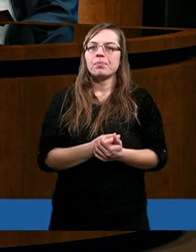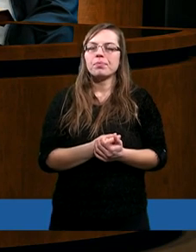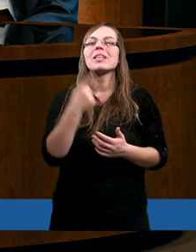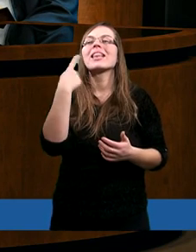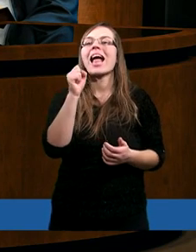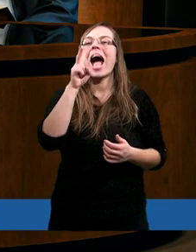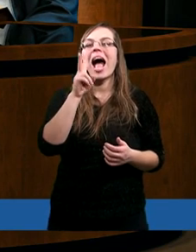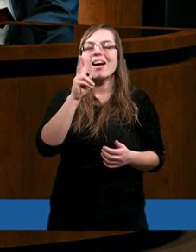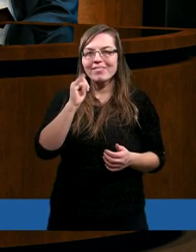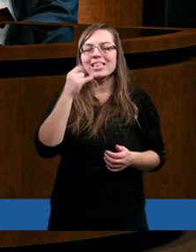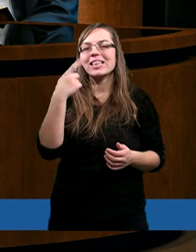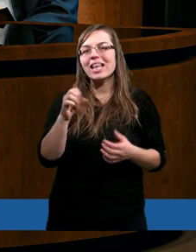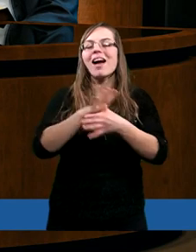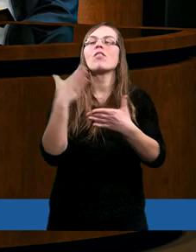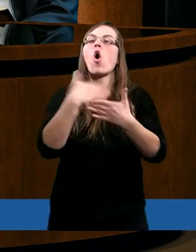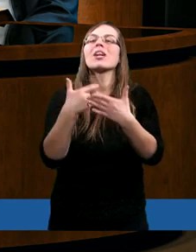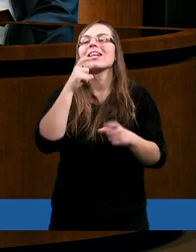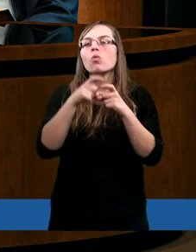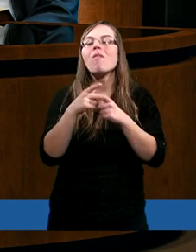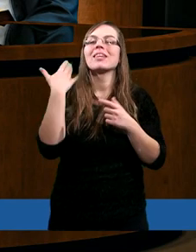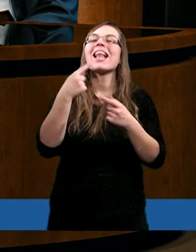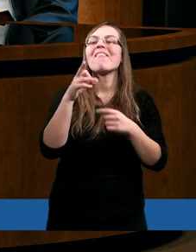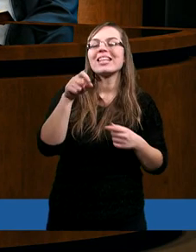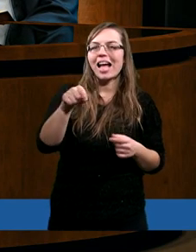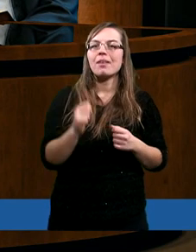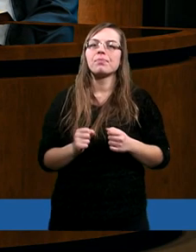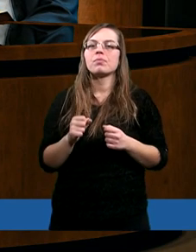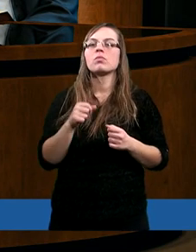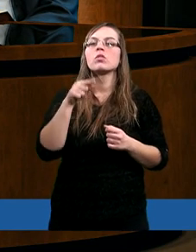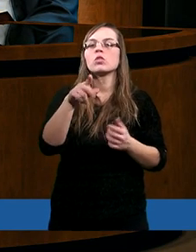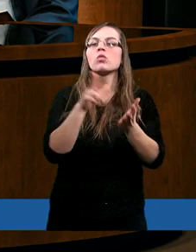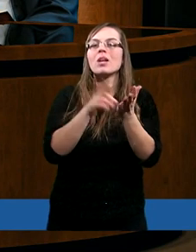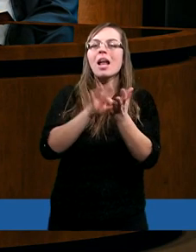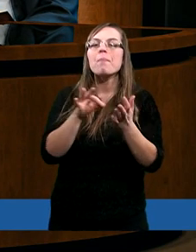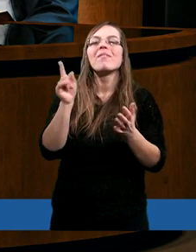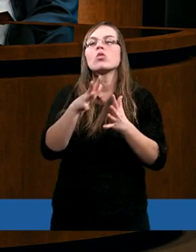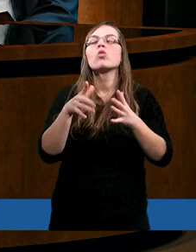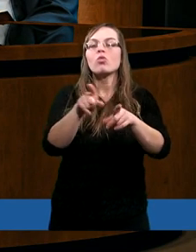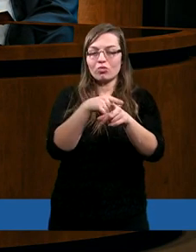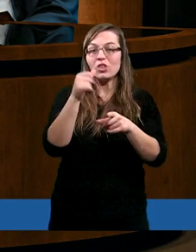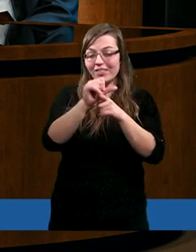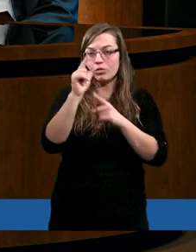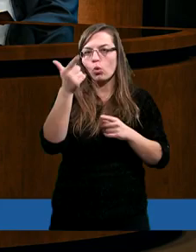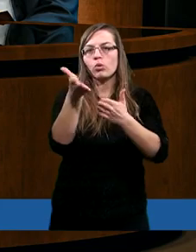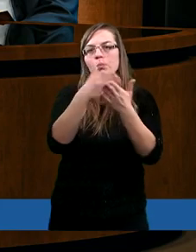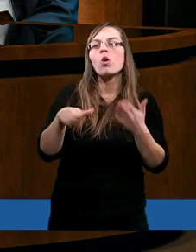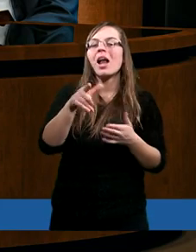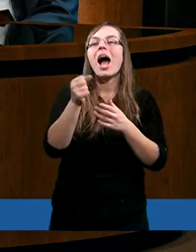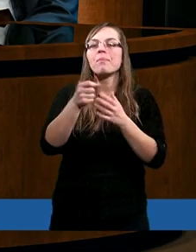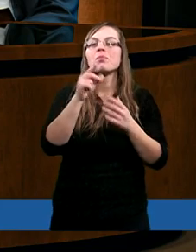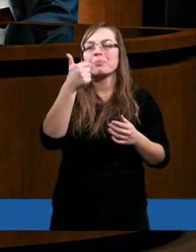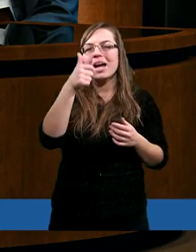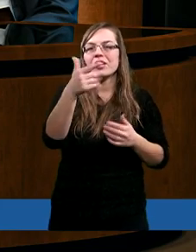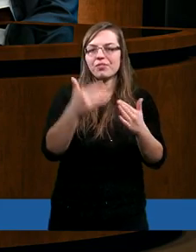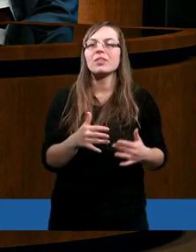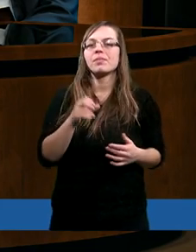Dawida, ostatnie słowa Dawida? Szukacie na pewno w dużym, długim rozdziale, a to są pierwsze